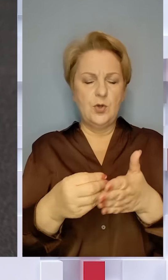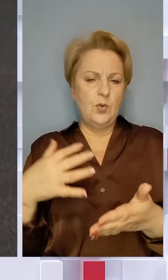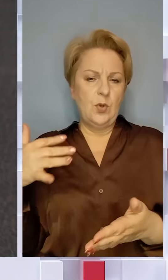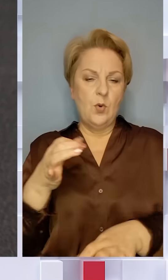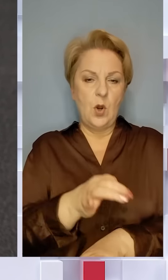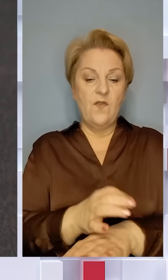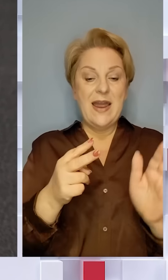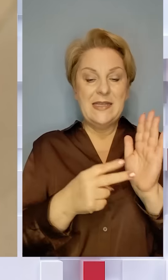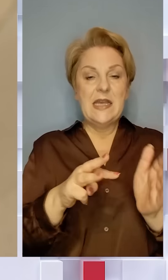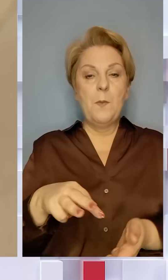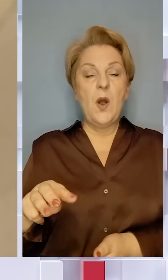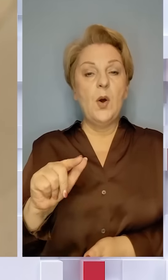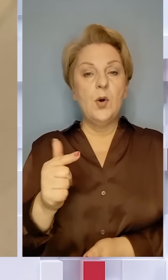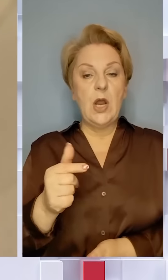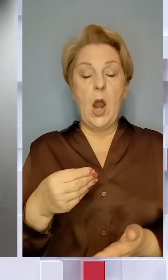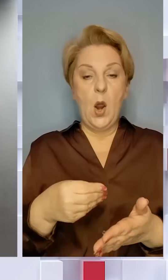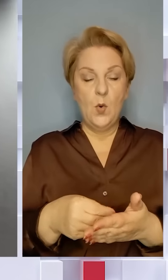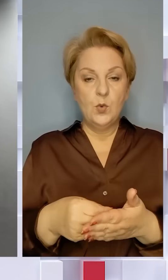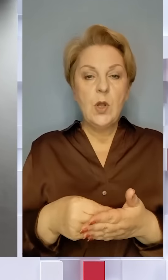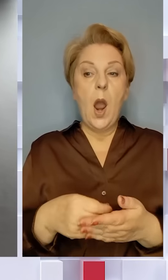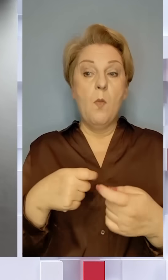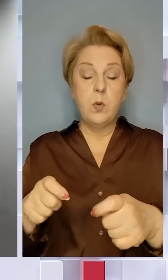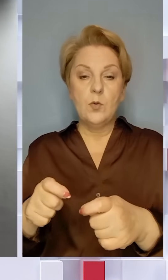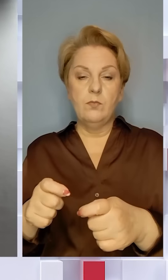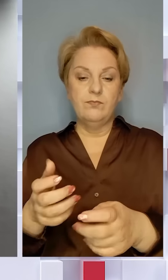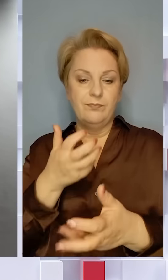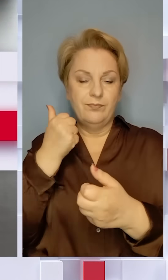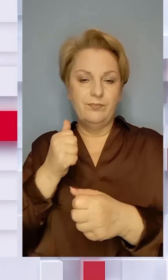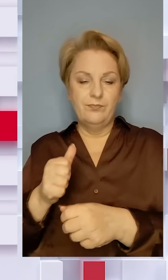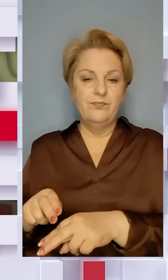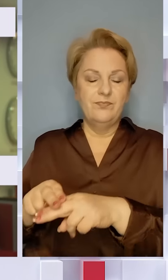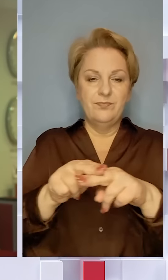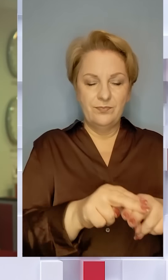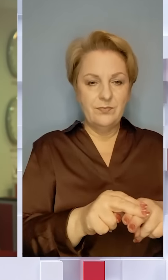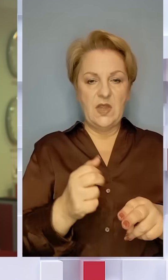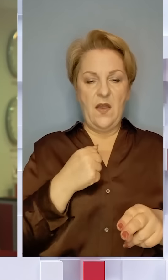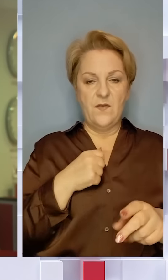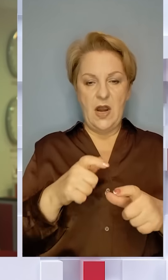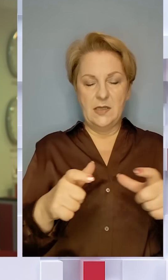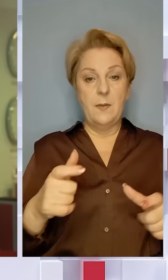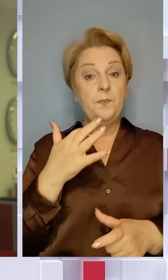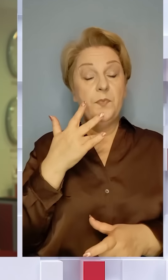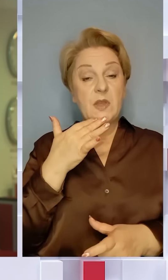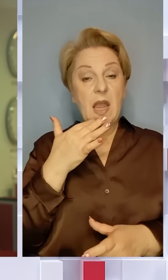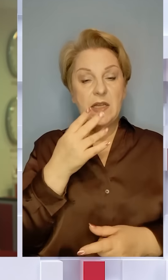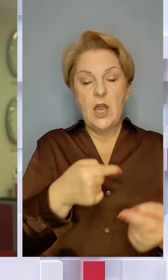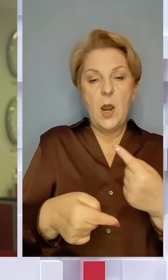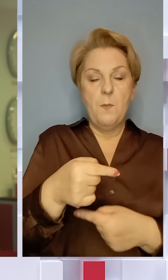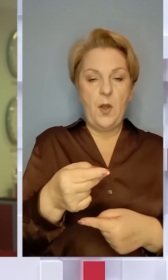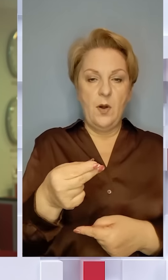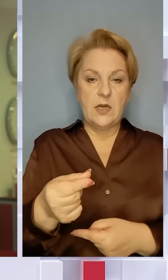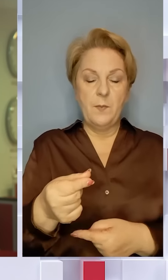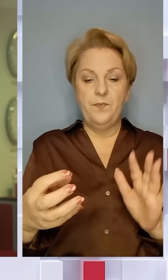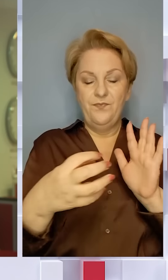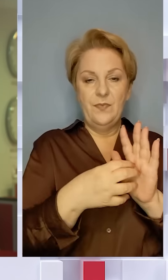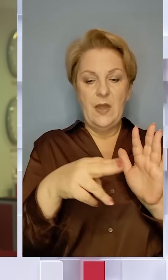суму понад 7 мільйонів гривень. Кошти від продажу підуть на військові облігації. Національний кешбек. У додатку «Дія»